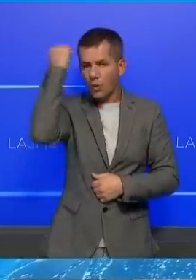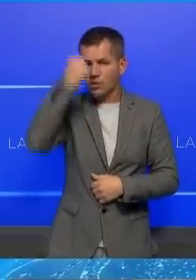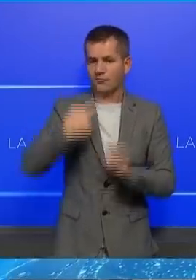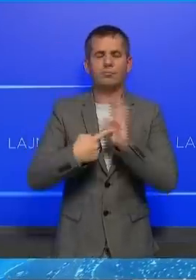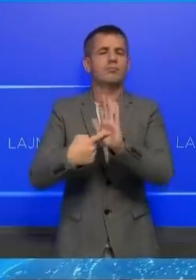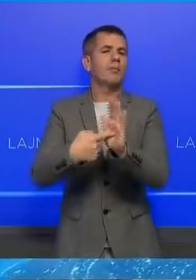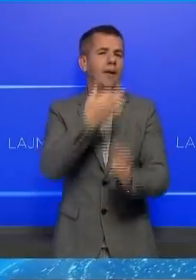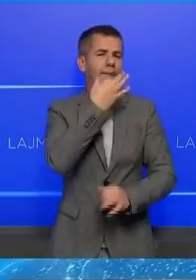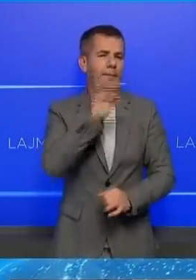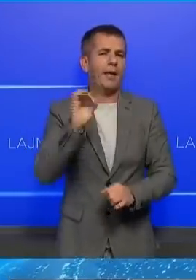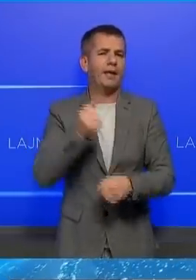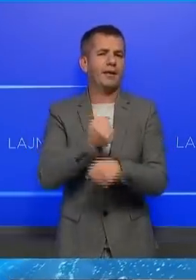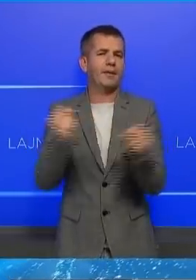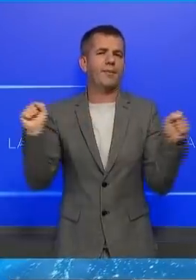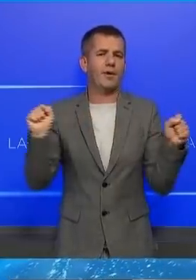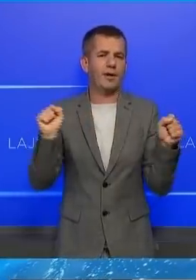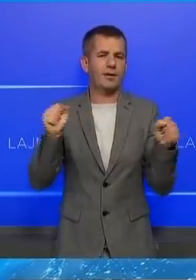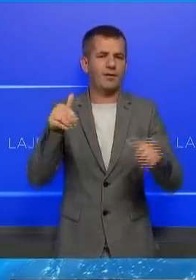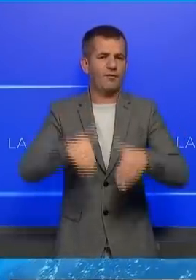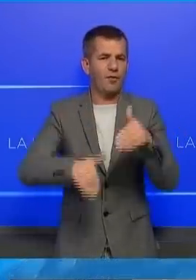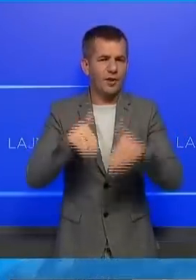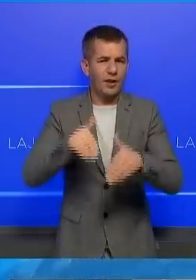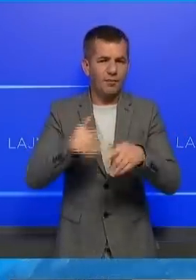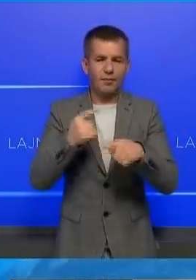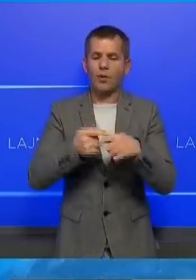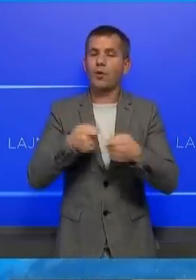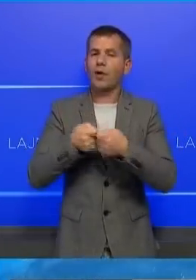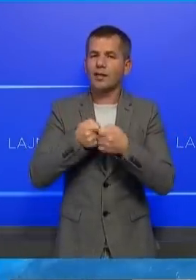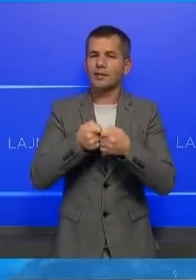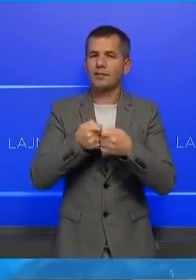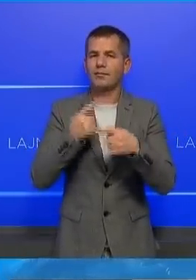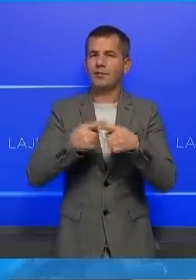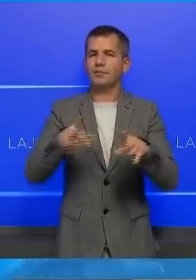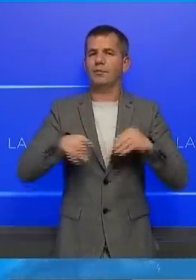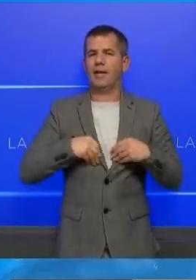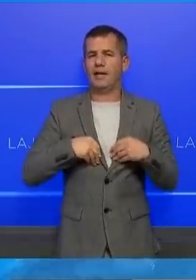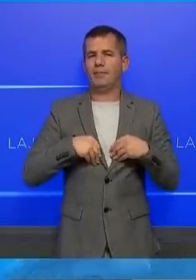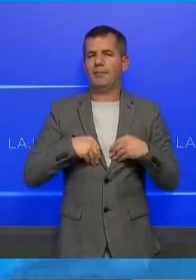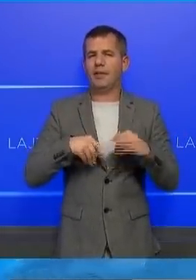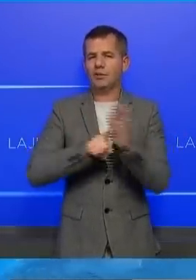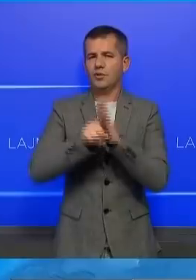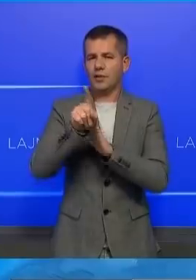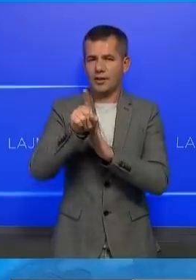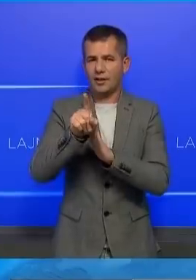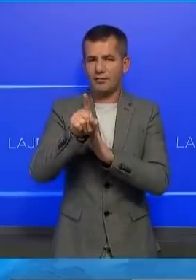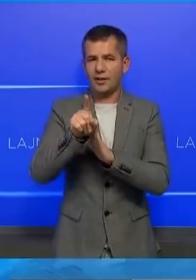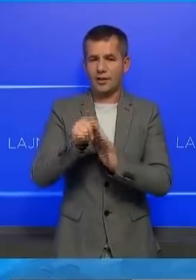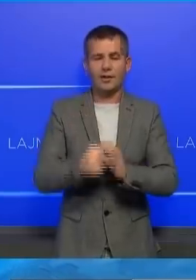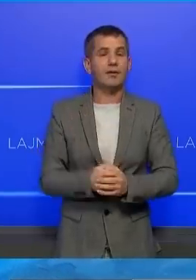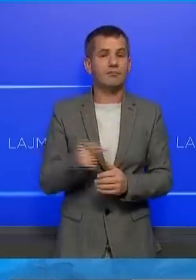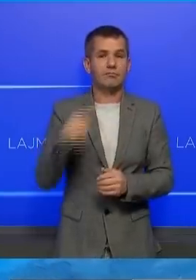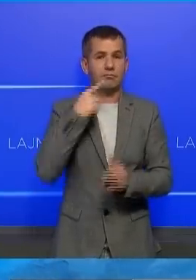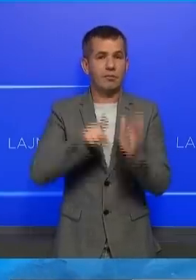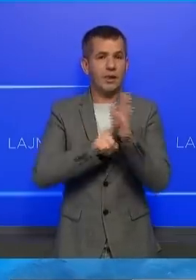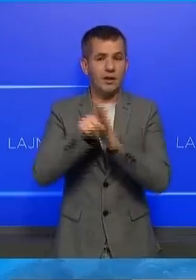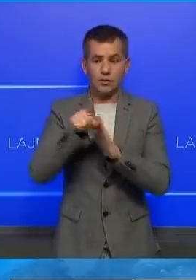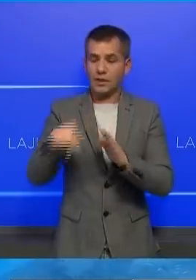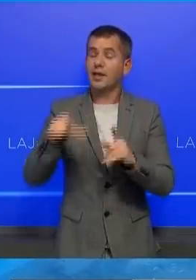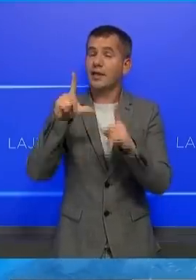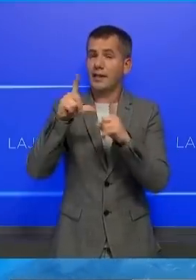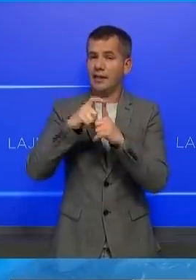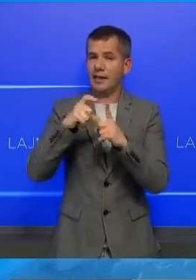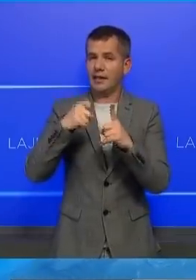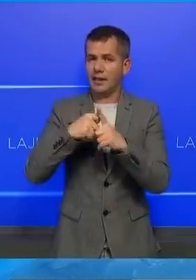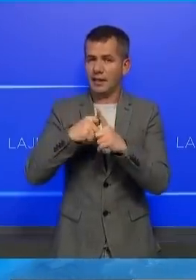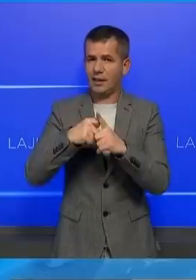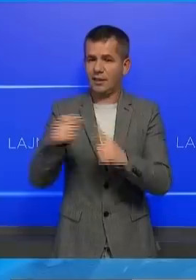trekojnë maturit demokratike në votim, organizim e pranim të rezultateve. Sau përket rezultateve të partis të cilën